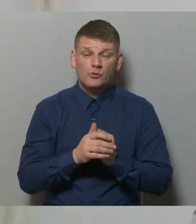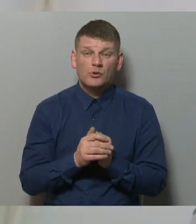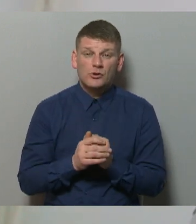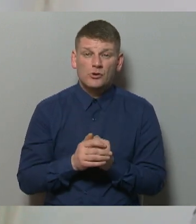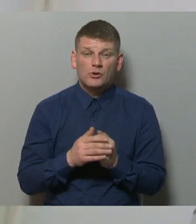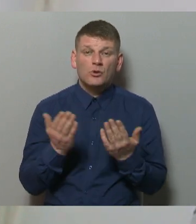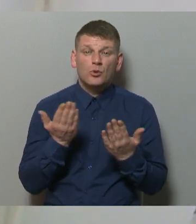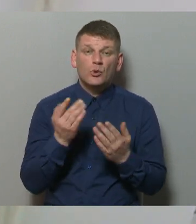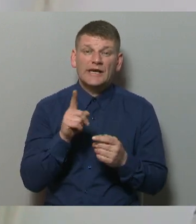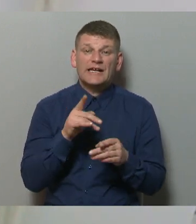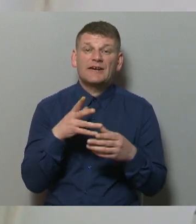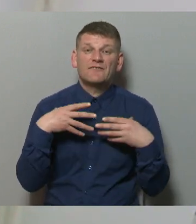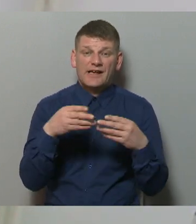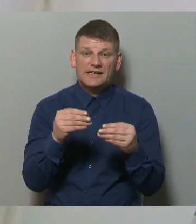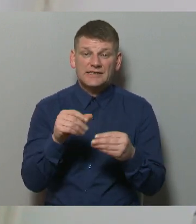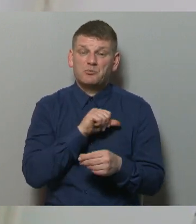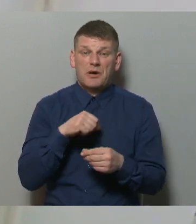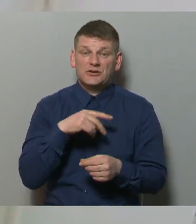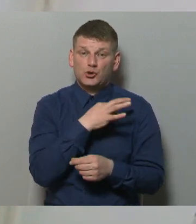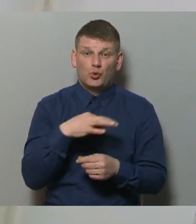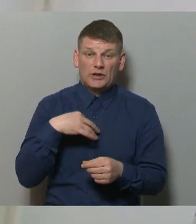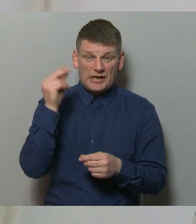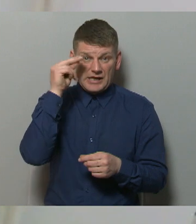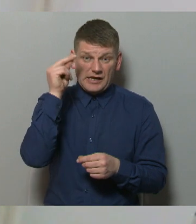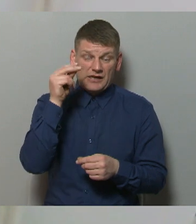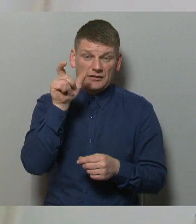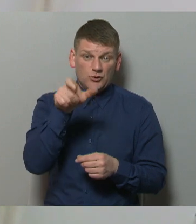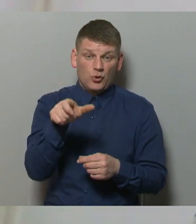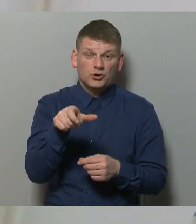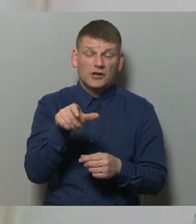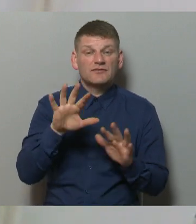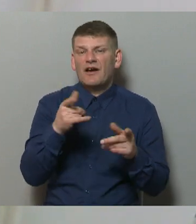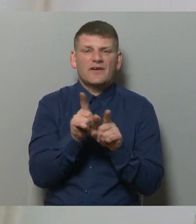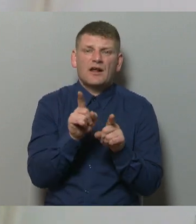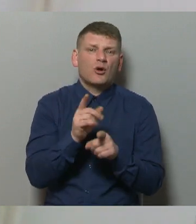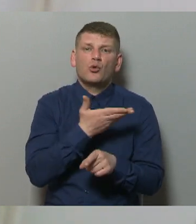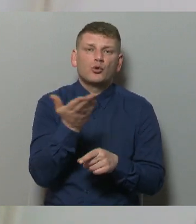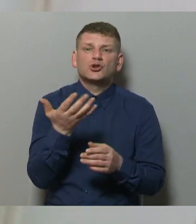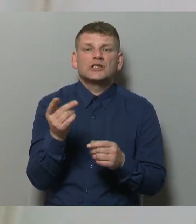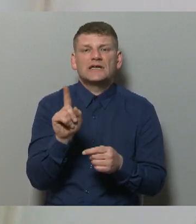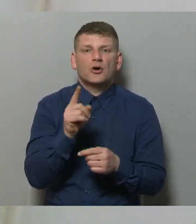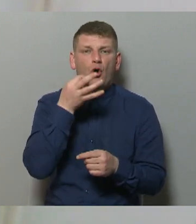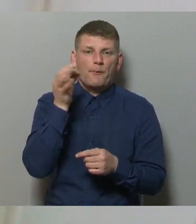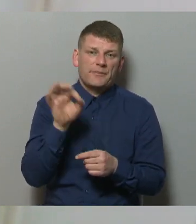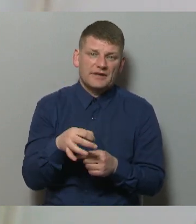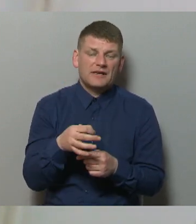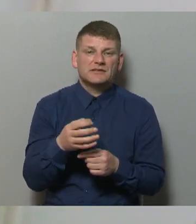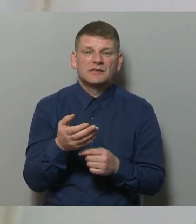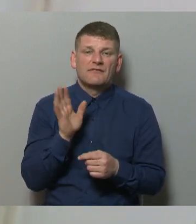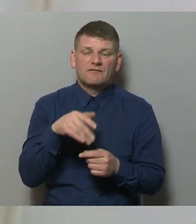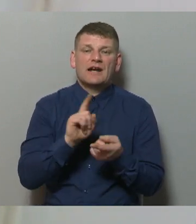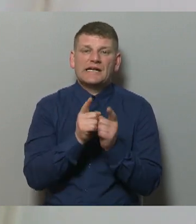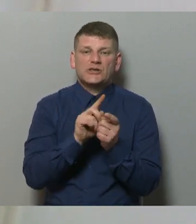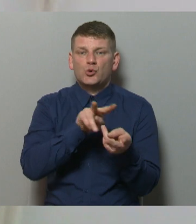veicis pats studējošais vai vienalga, kurš ir kompetents, kurš var